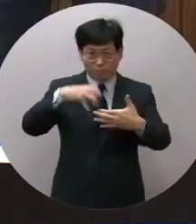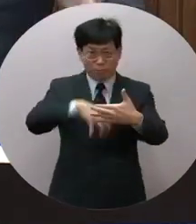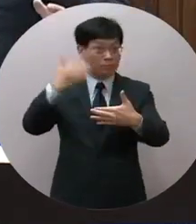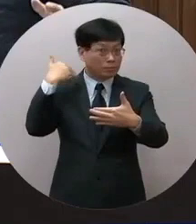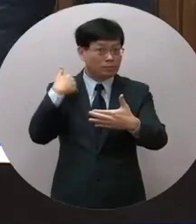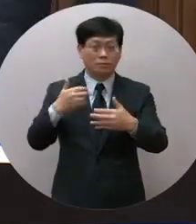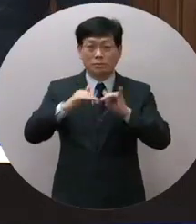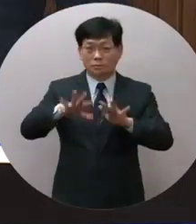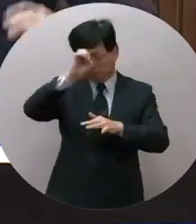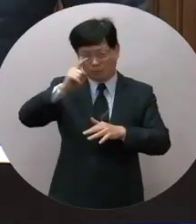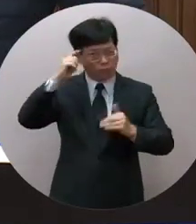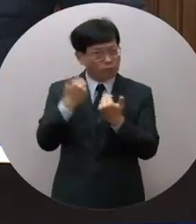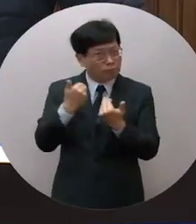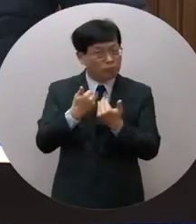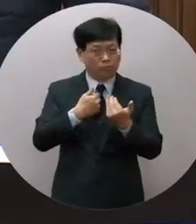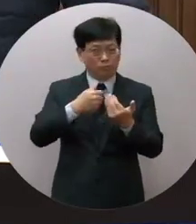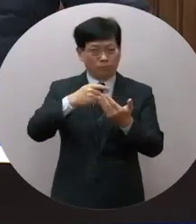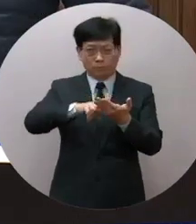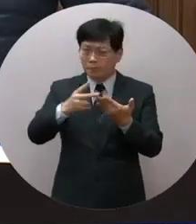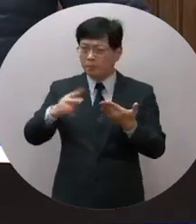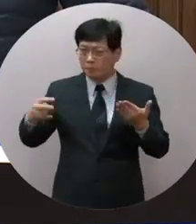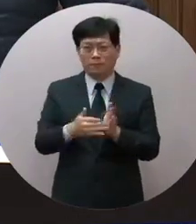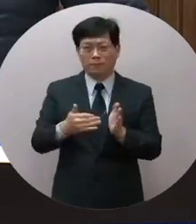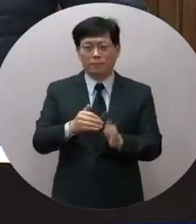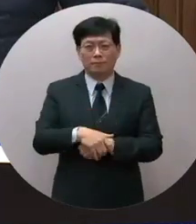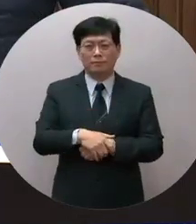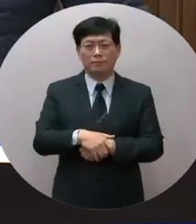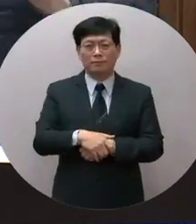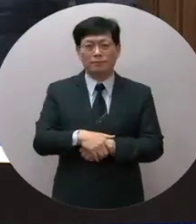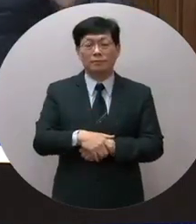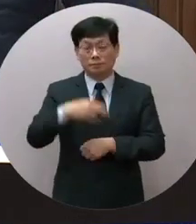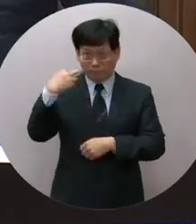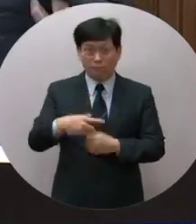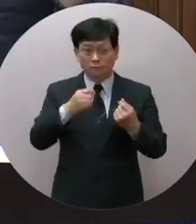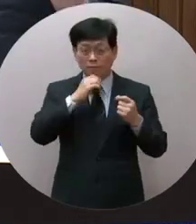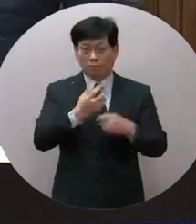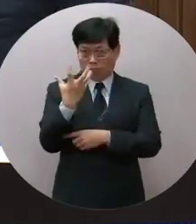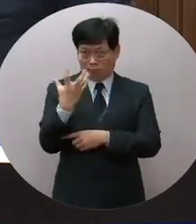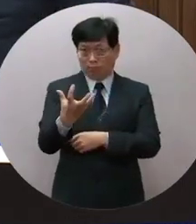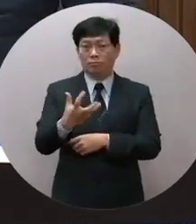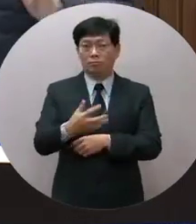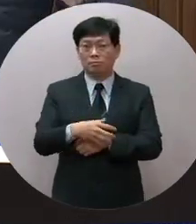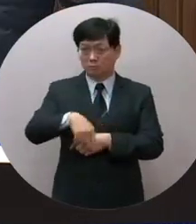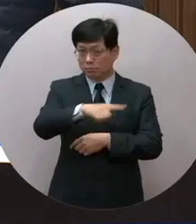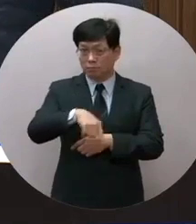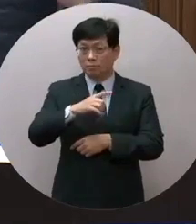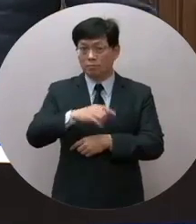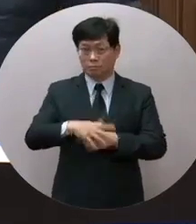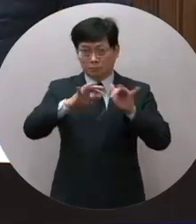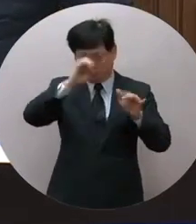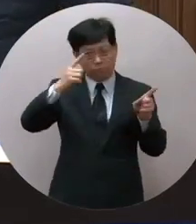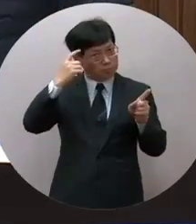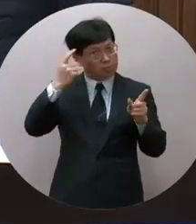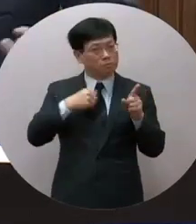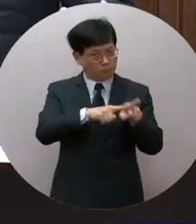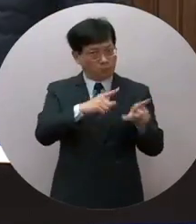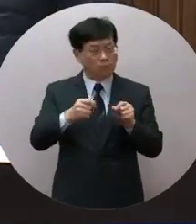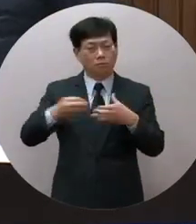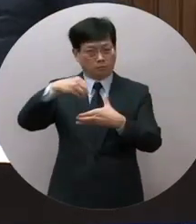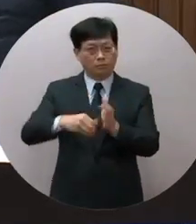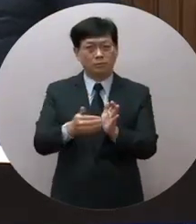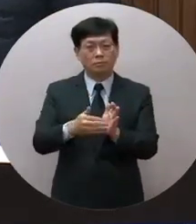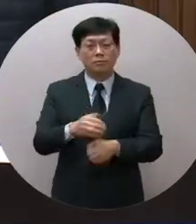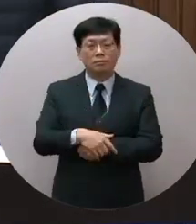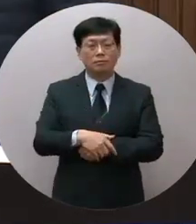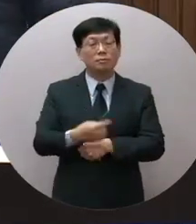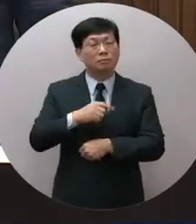所有當時包括民進黨全力反對的地方我把它修過來把它修了也接受了絕大部分絕大部分民進黨的意見把它放